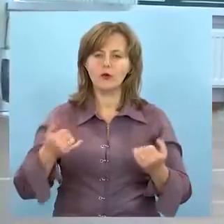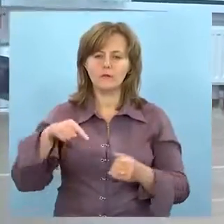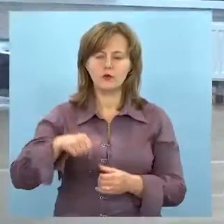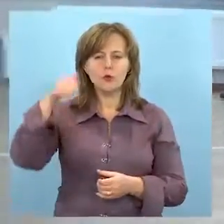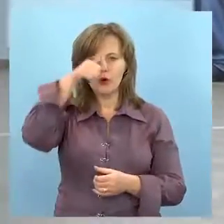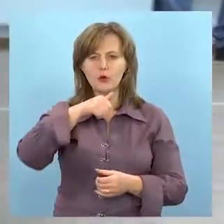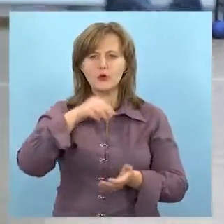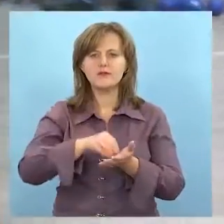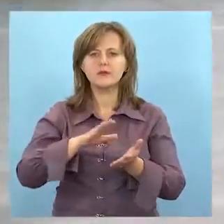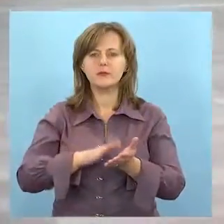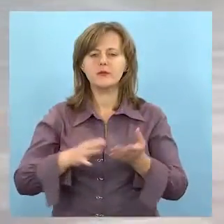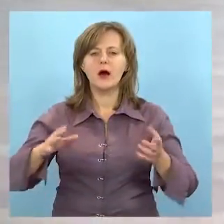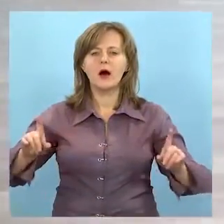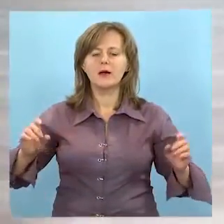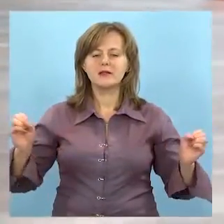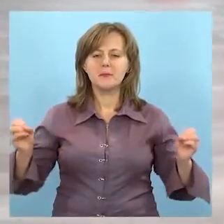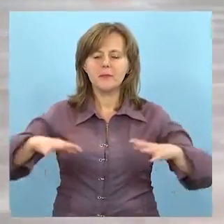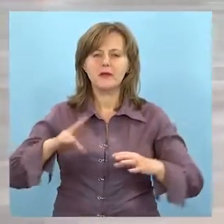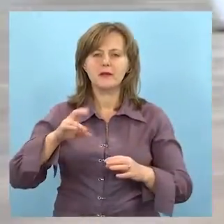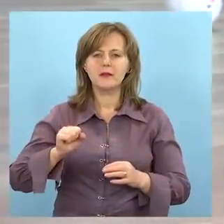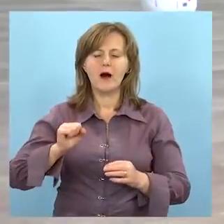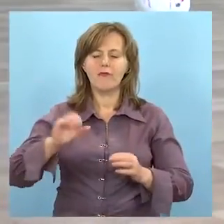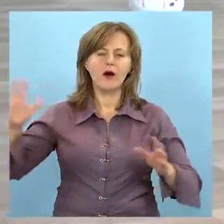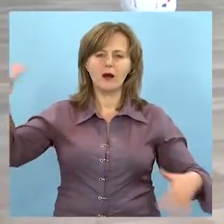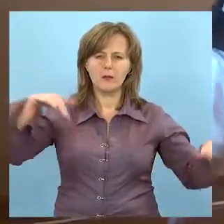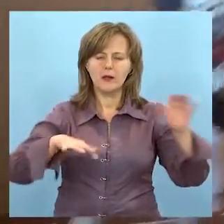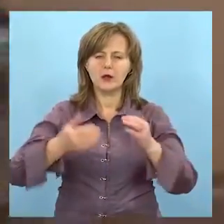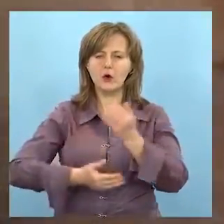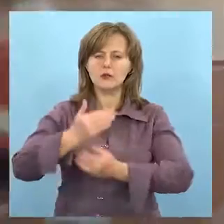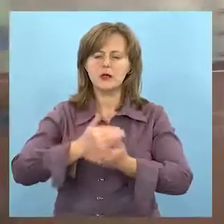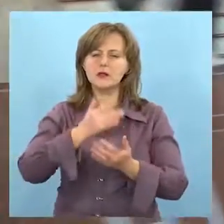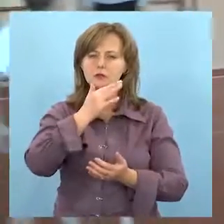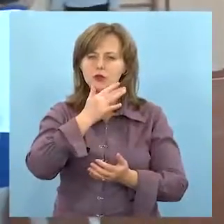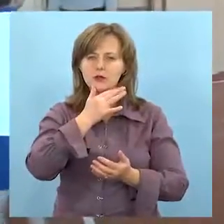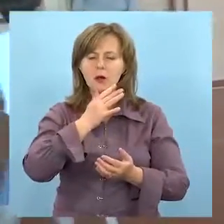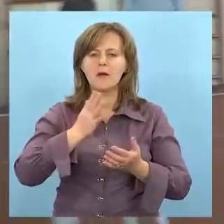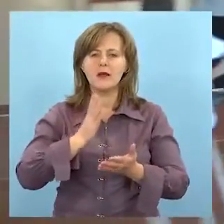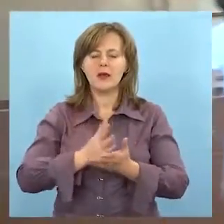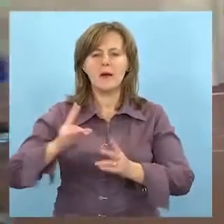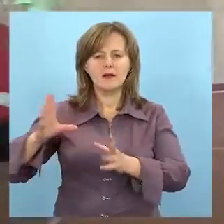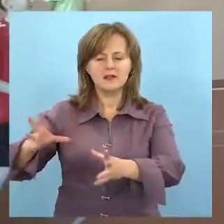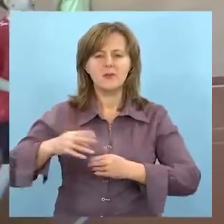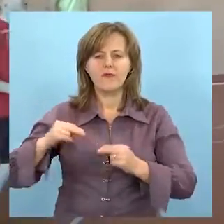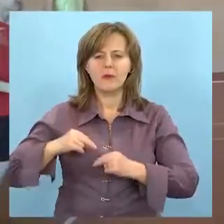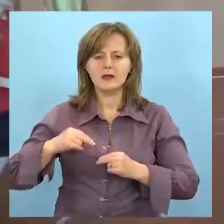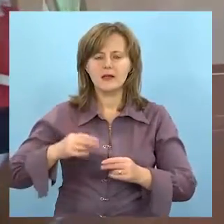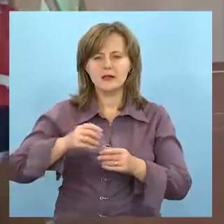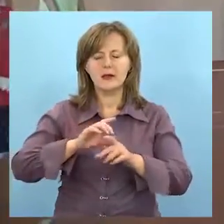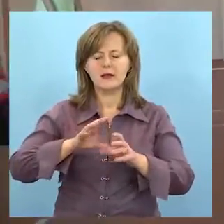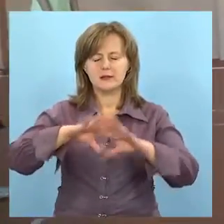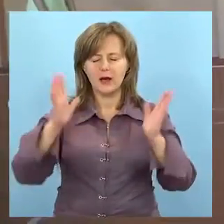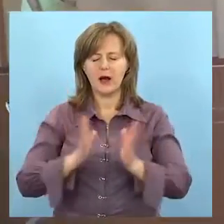року відбувся спортивно-реабілітаційний збір на пароолімпійській базі у Карпатах. Останнім часом налагоджено співпрацю з